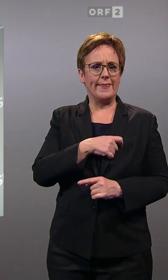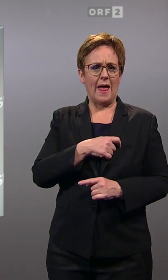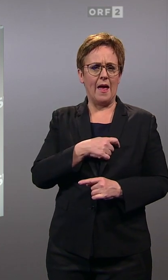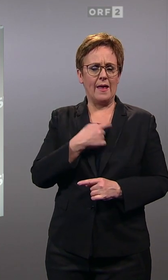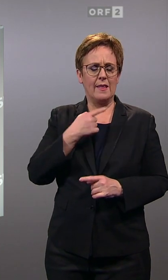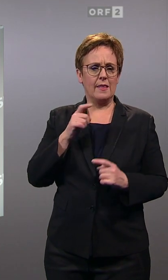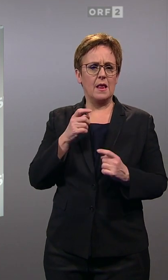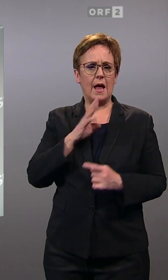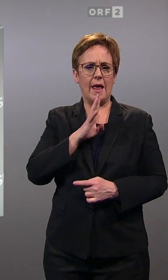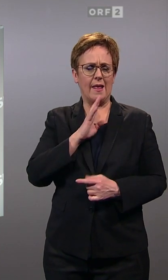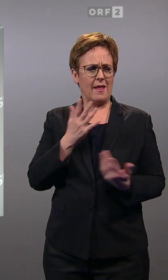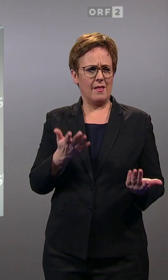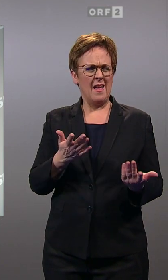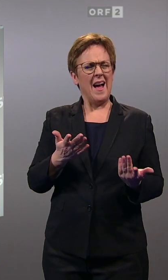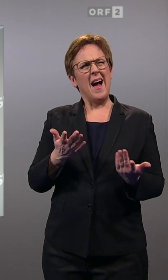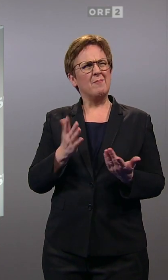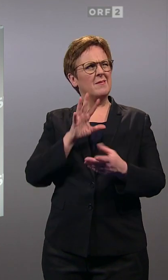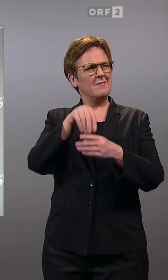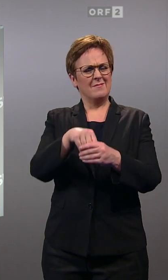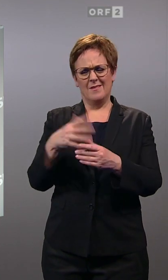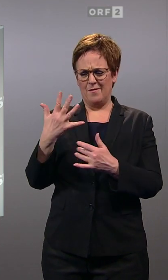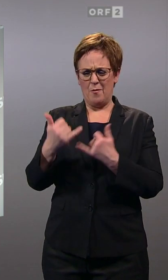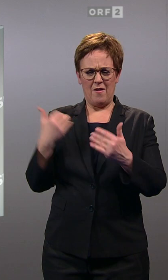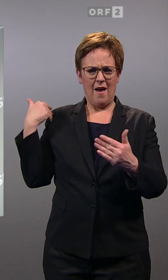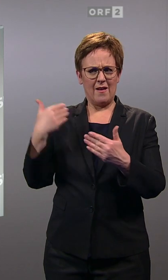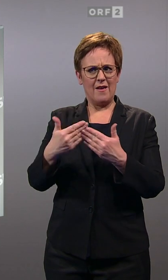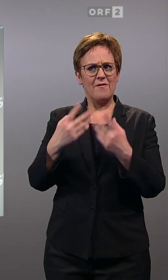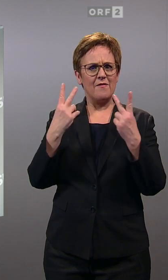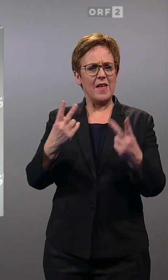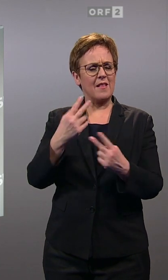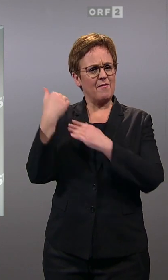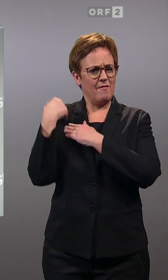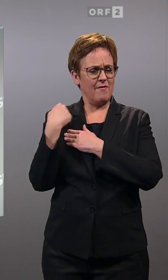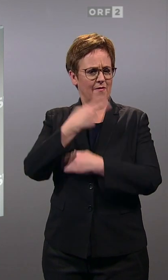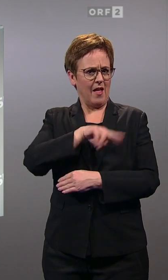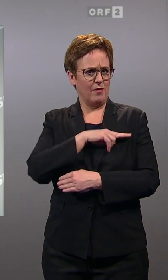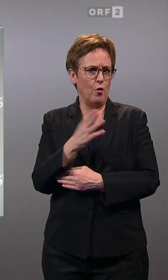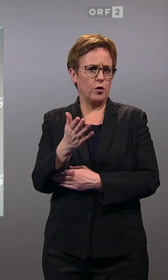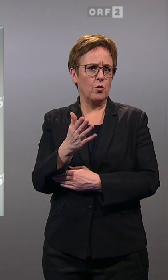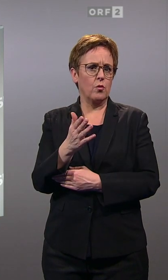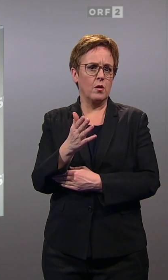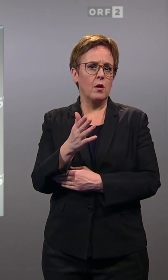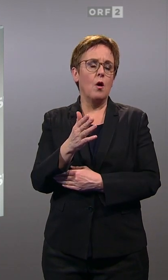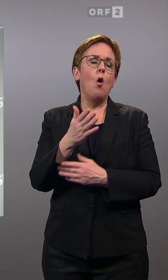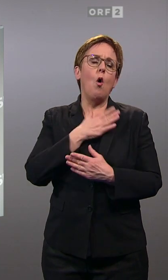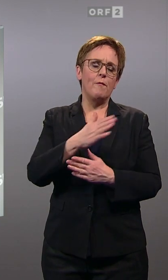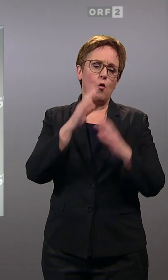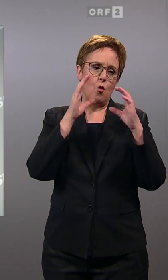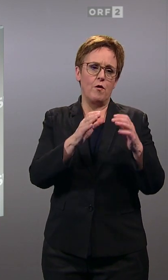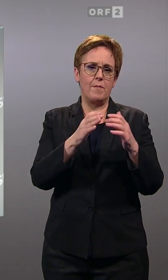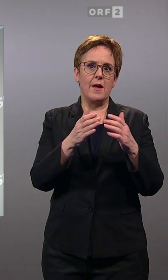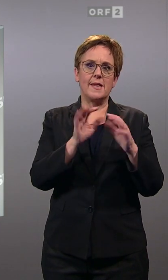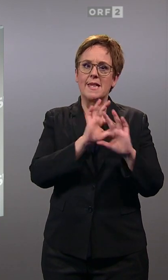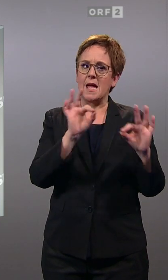Oppositionspartei. Andererseits war man natürlich in den letzten fünf Jahren auch für zentrale Themen verantwortlich, wenn natürlich mit einer starken ÖVP an der Seite, mit einer